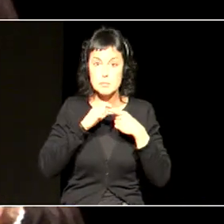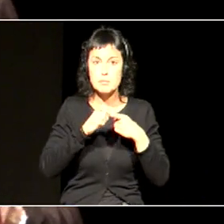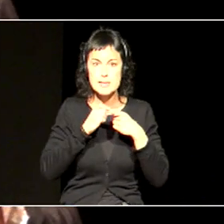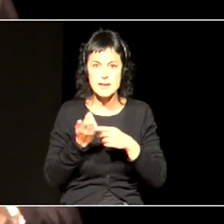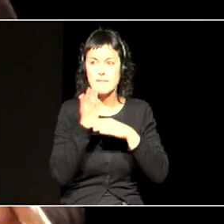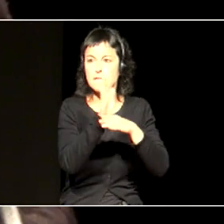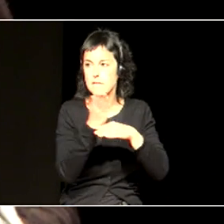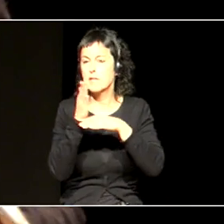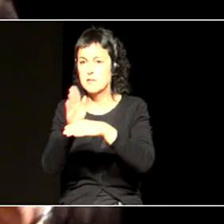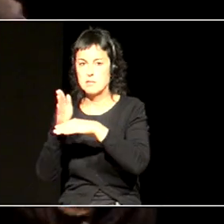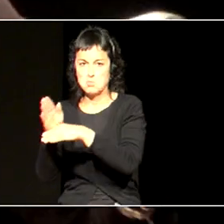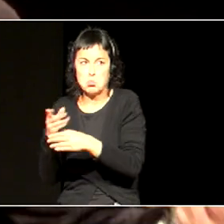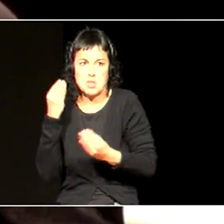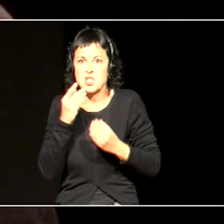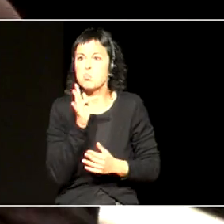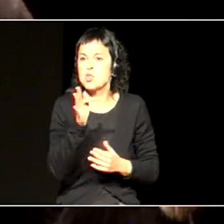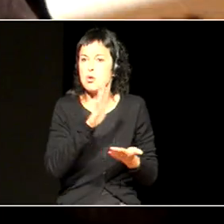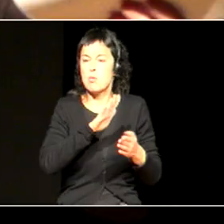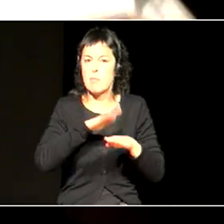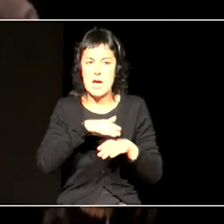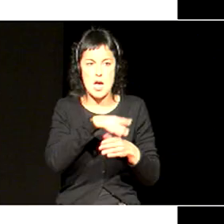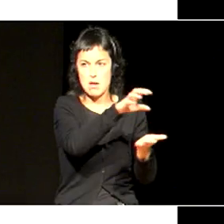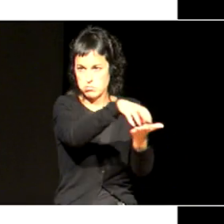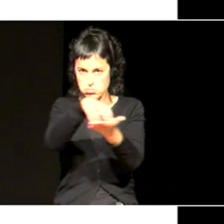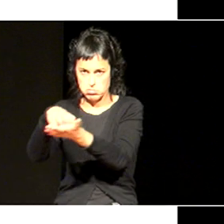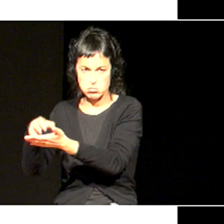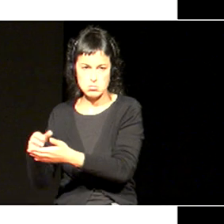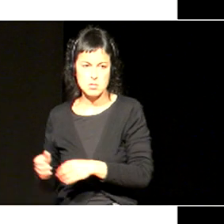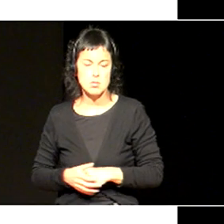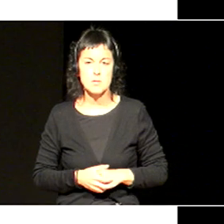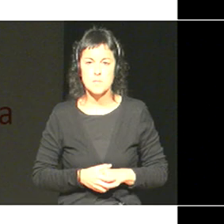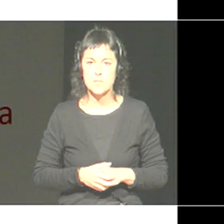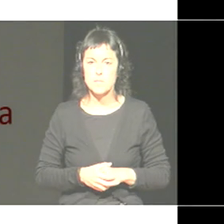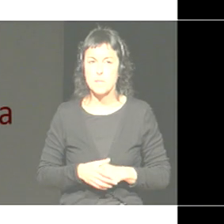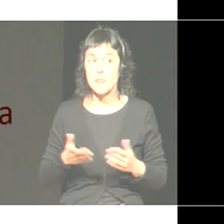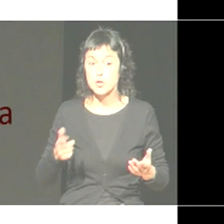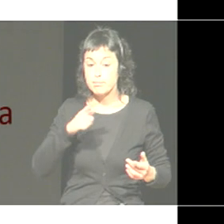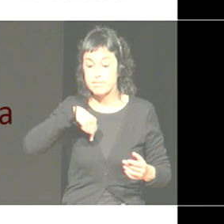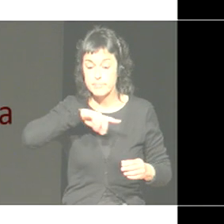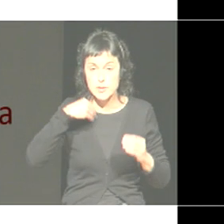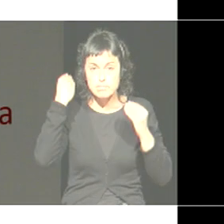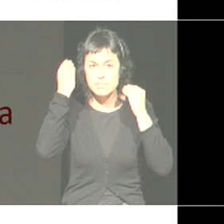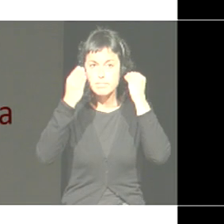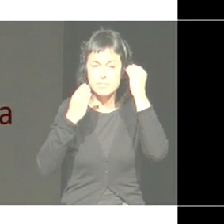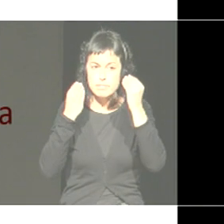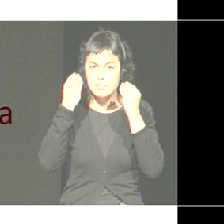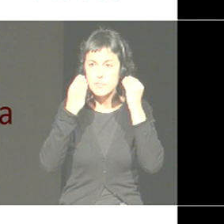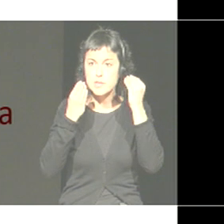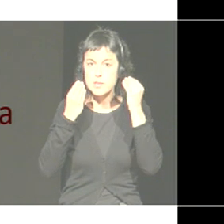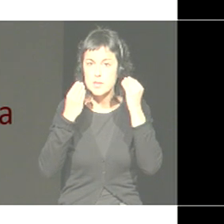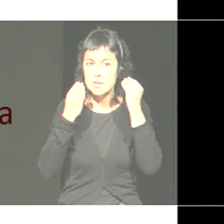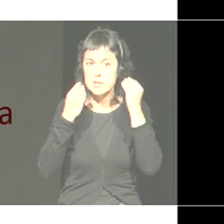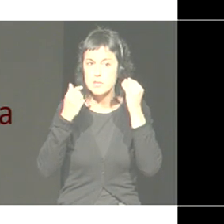ikastetzei, hona dala, horrelea indugu, pegen, horrelea indugu, bezikazin, horrela, eta pentsatu dugu, gaur aurkestutako